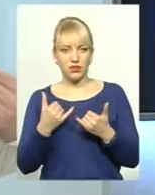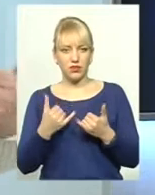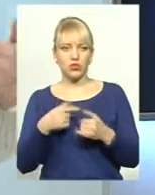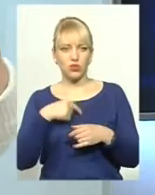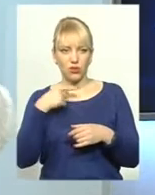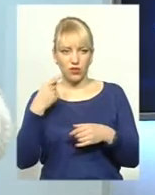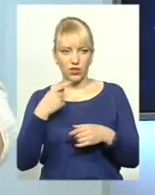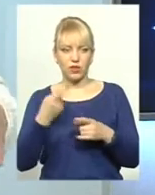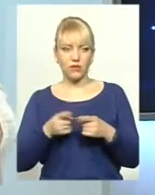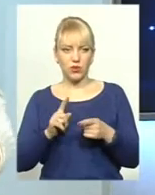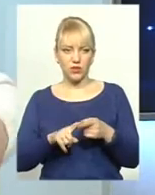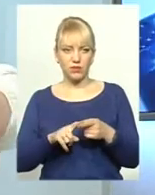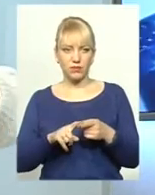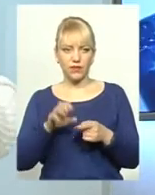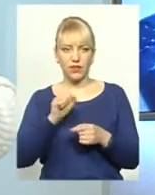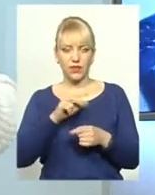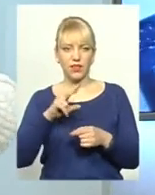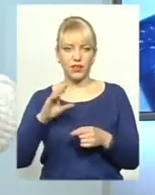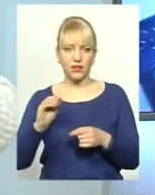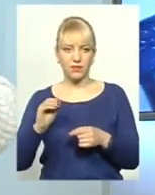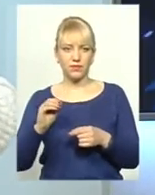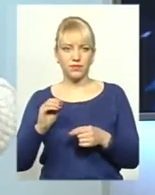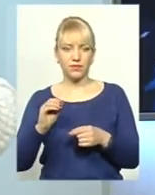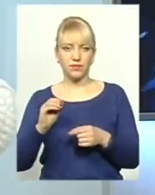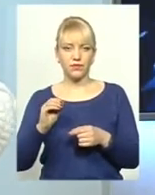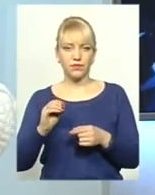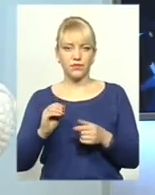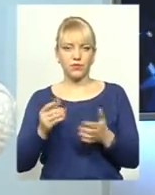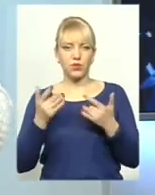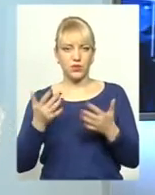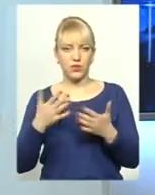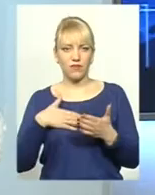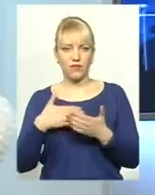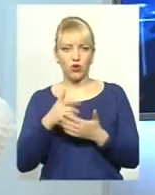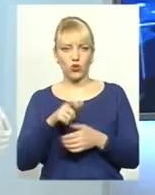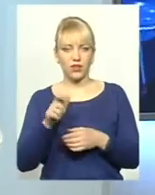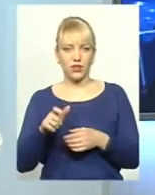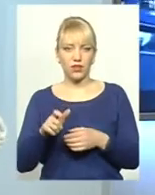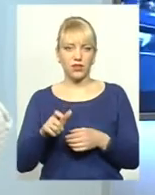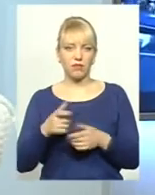Олеля про це говорила, так? Але, поскільки волонтери більш цим займаються,